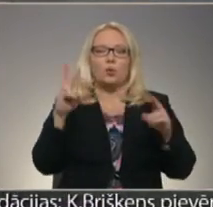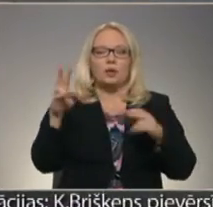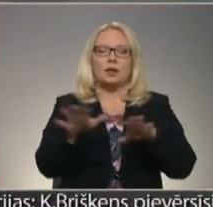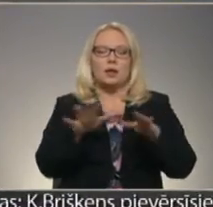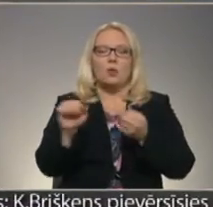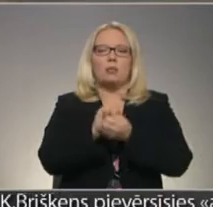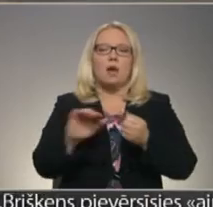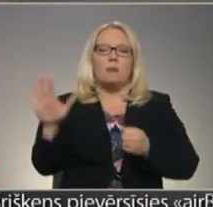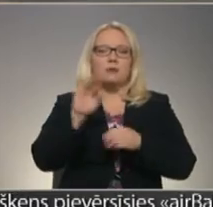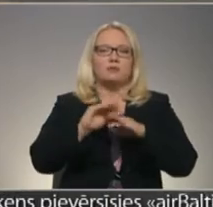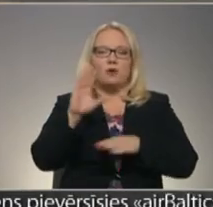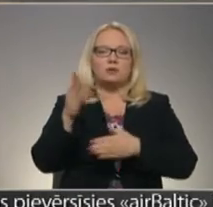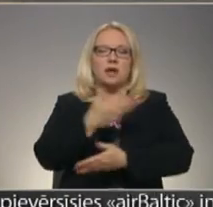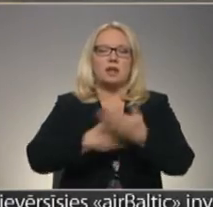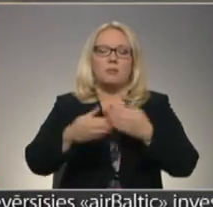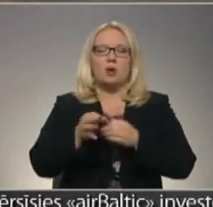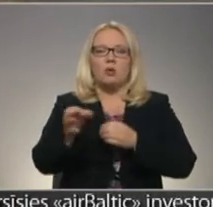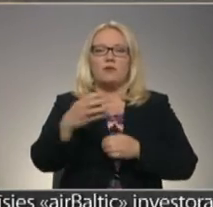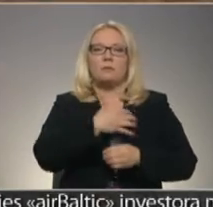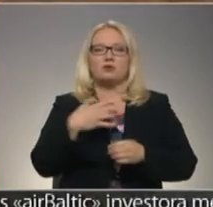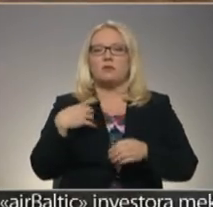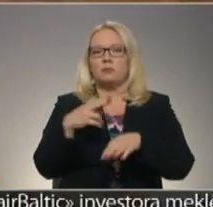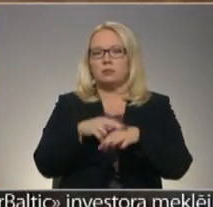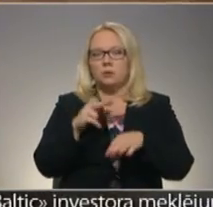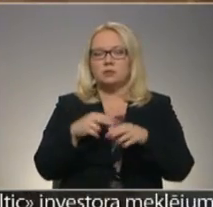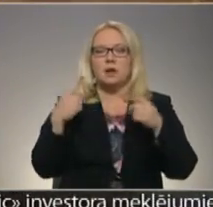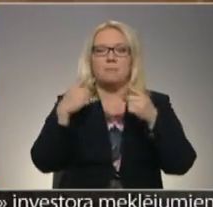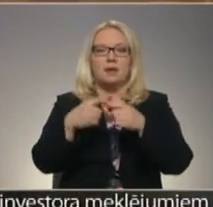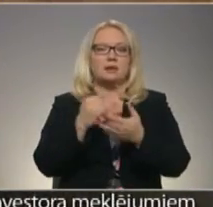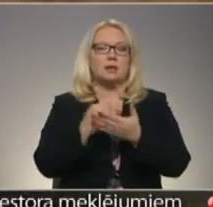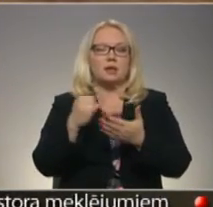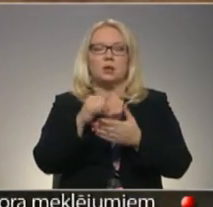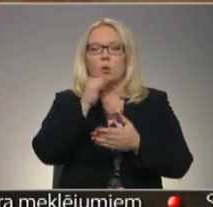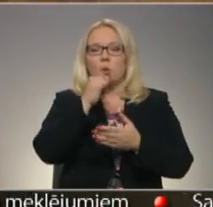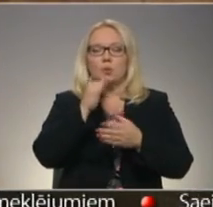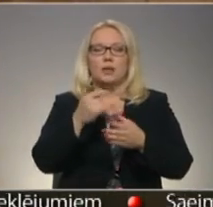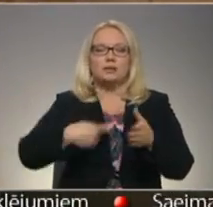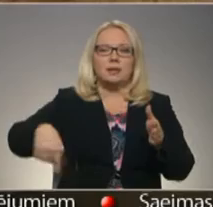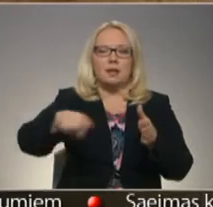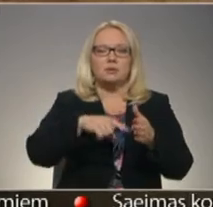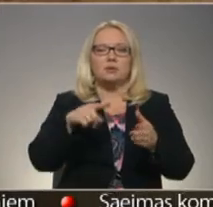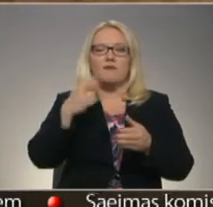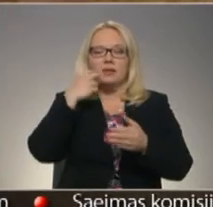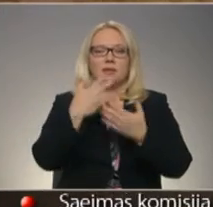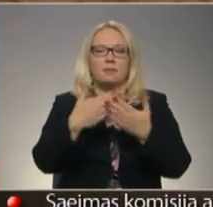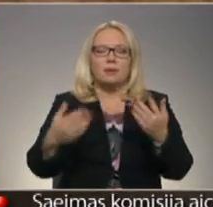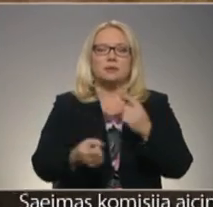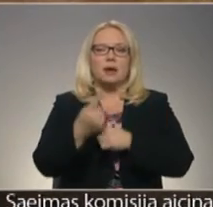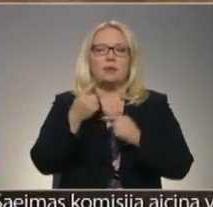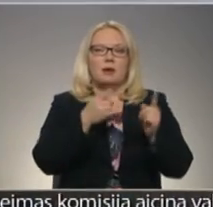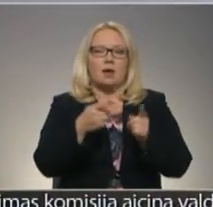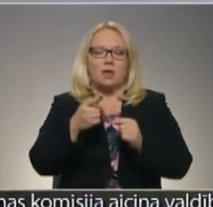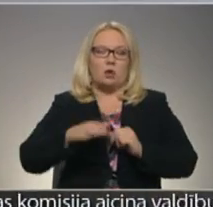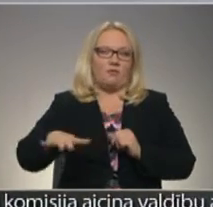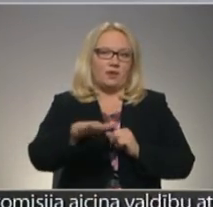pasaules dabas fonds sadarībā ar novadu pašvaldības policijām. Mērķis ir attīrīt ūdens tilps no šiem veciem tīkliem, kas turpina radīt kaitējiem